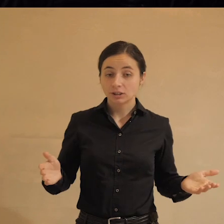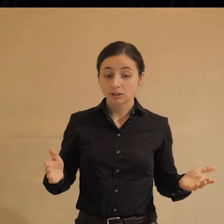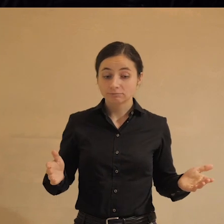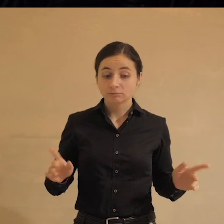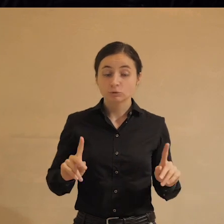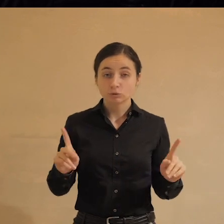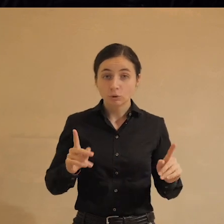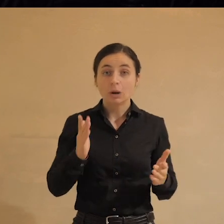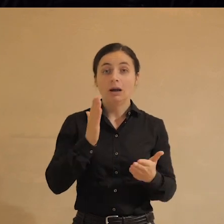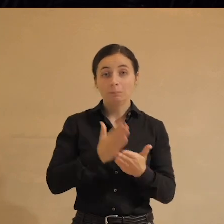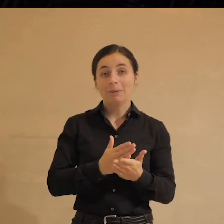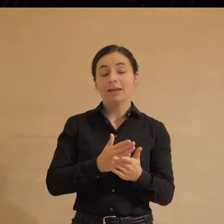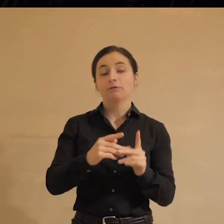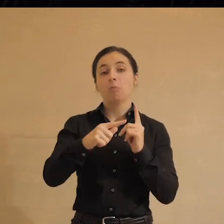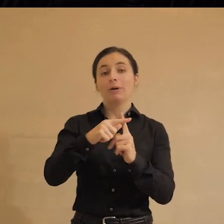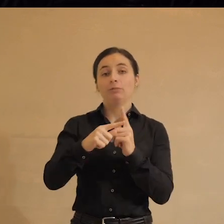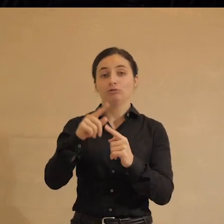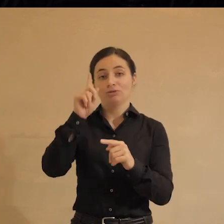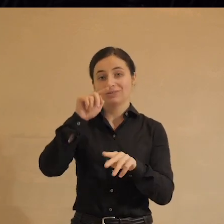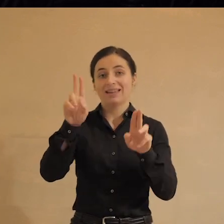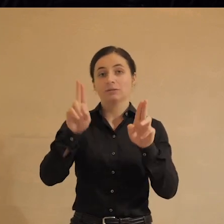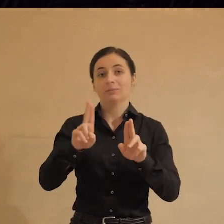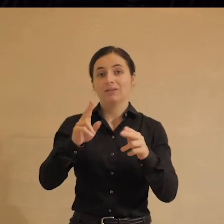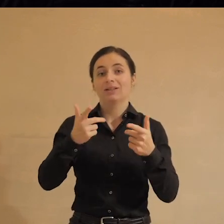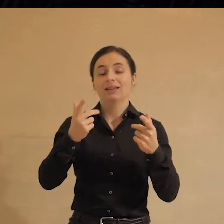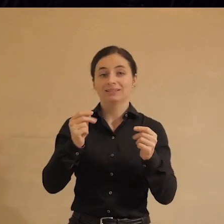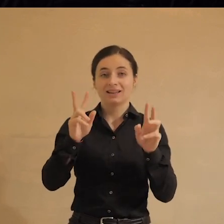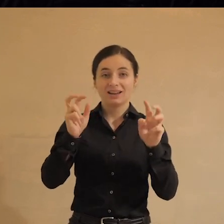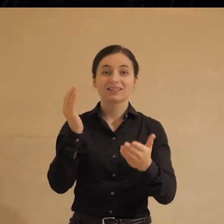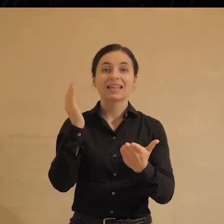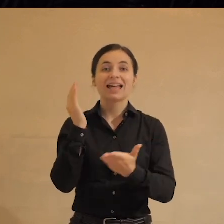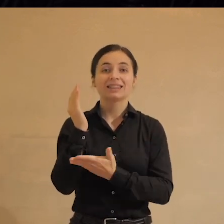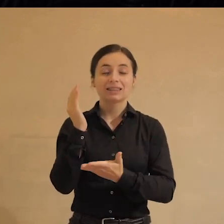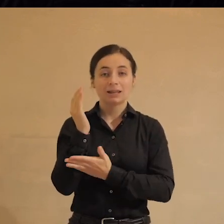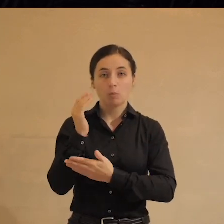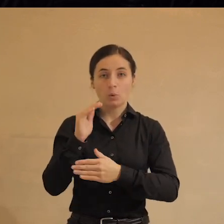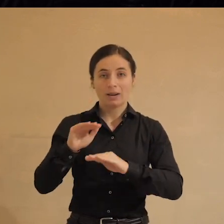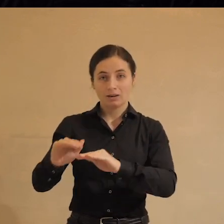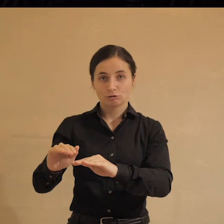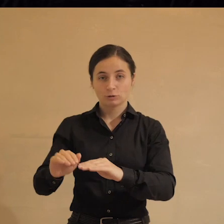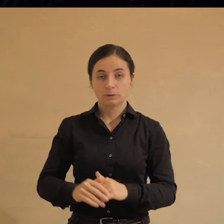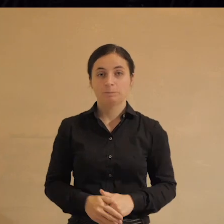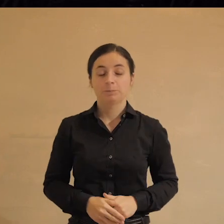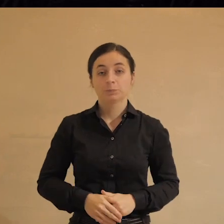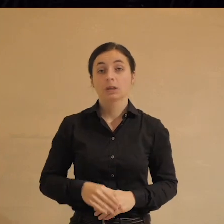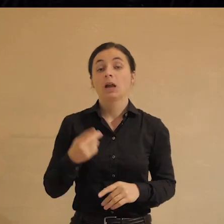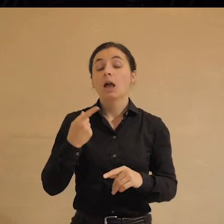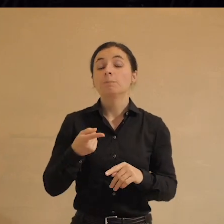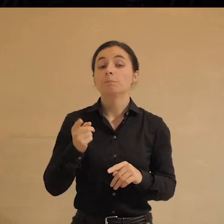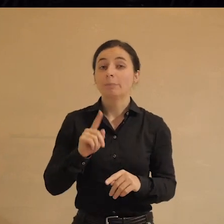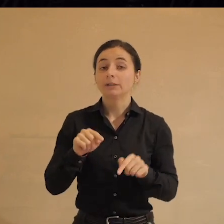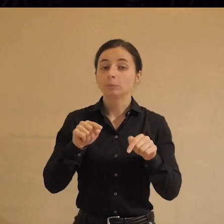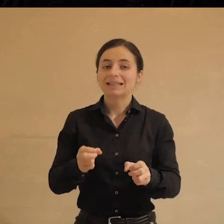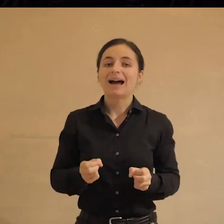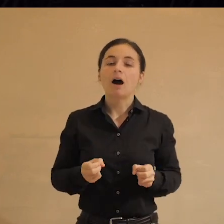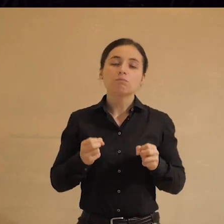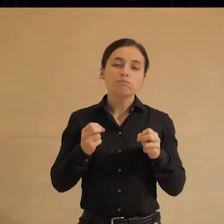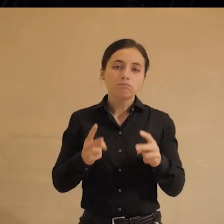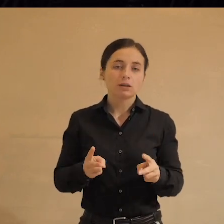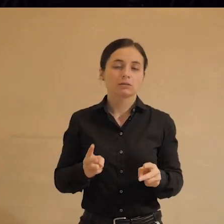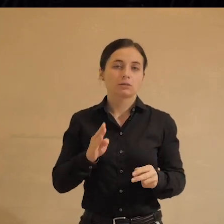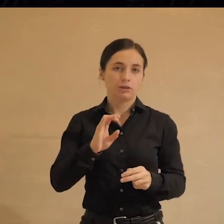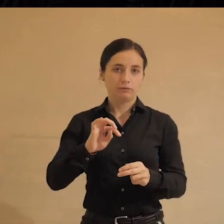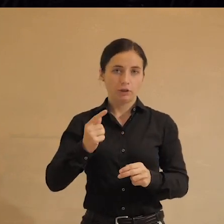имеет преимущество, потому что знает правила и где у него топор лежит под столом. Поэтому это опасная такая